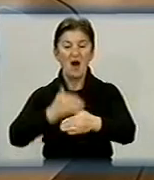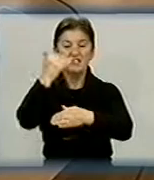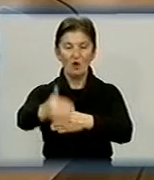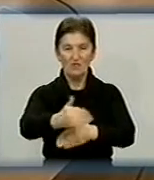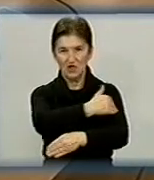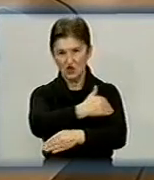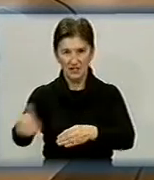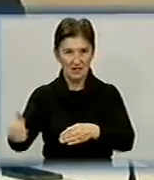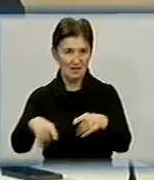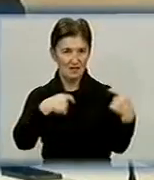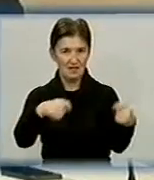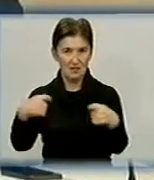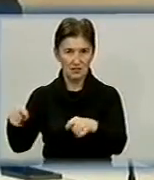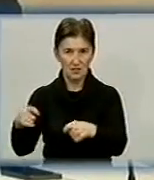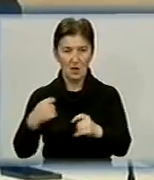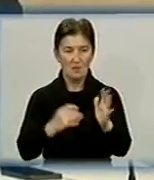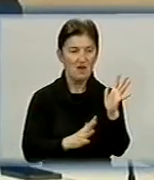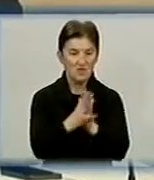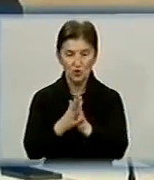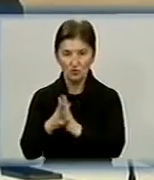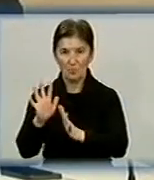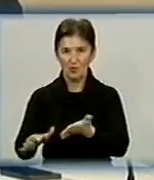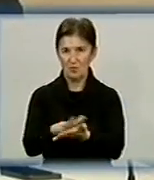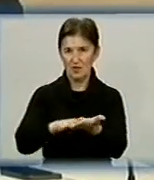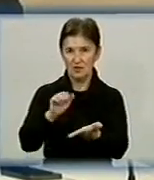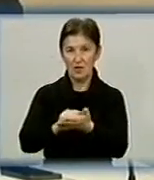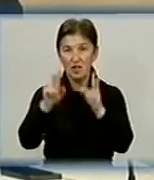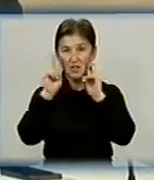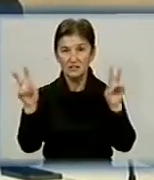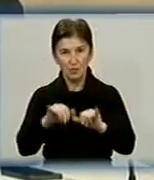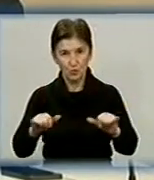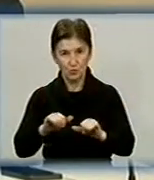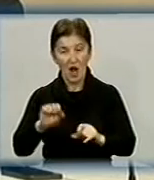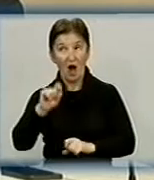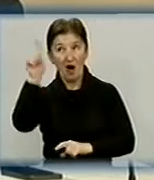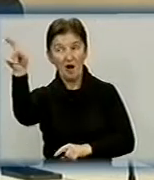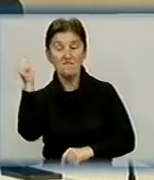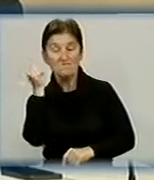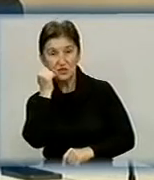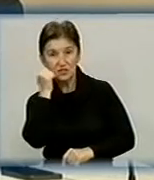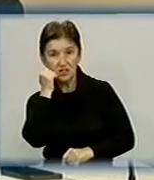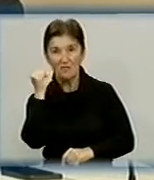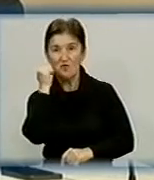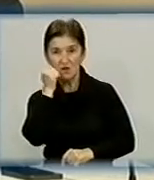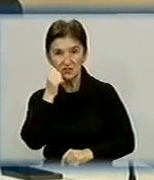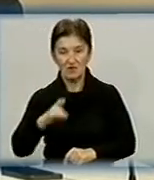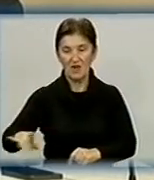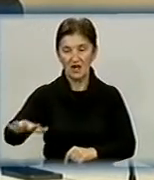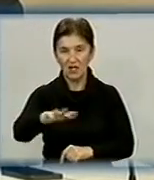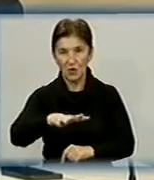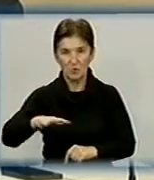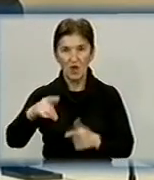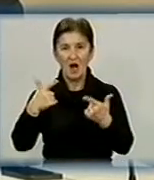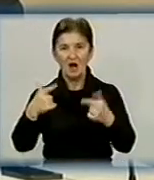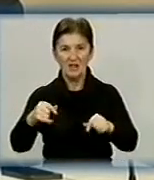вирощуємо продукцію, потім вона в нас гниє, не знаємо, куди діти. А в Москві і в московському регіоні населення загально